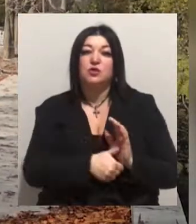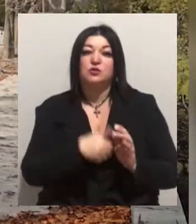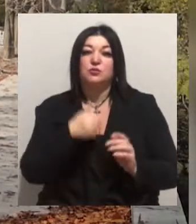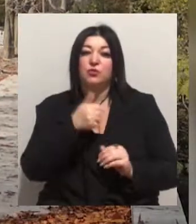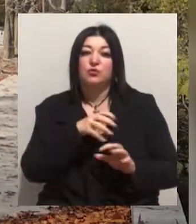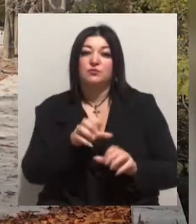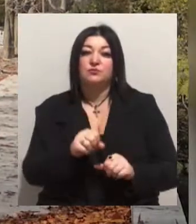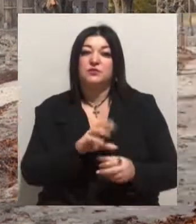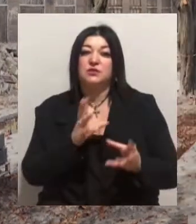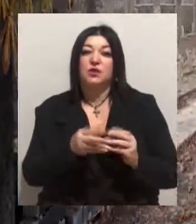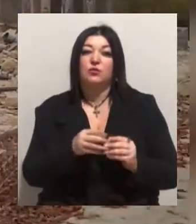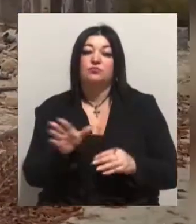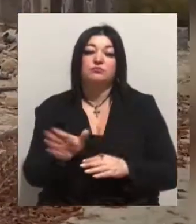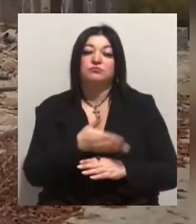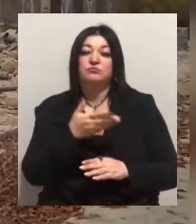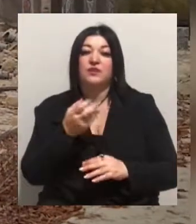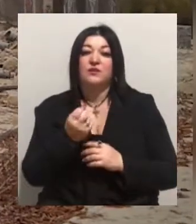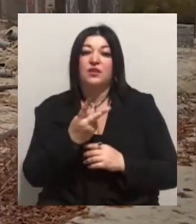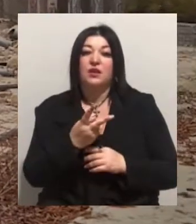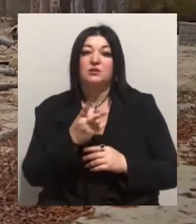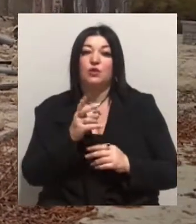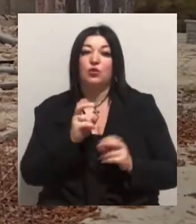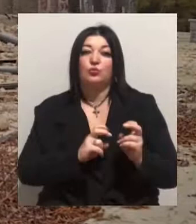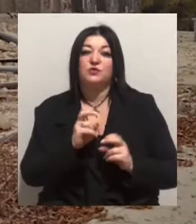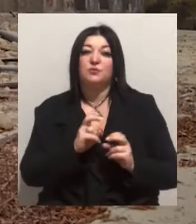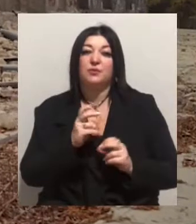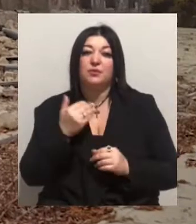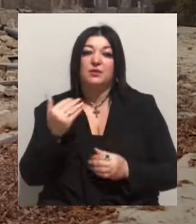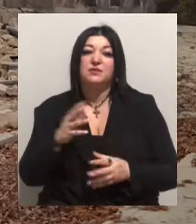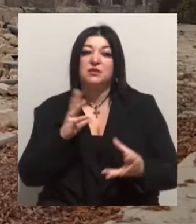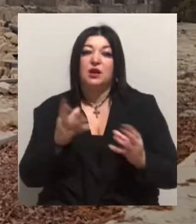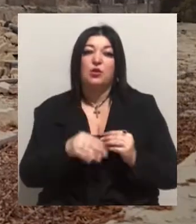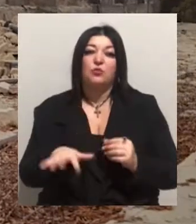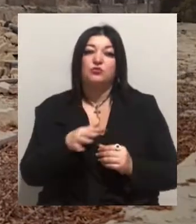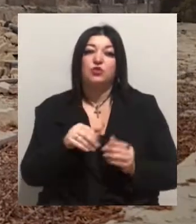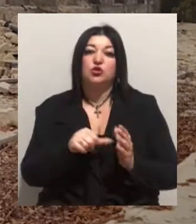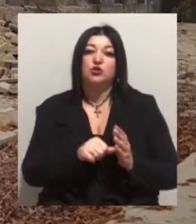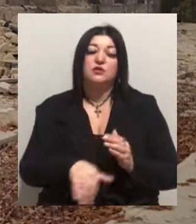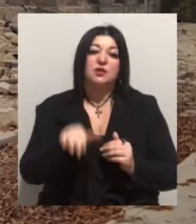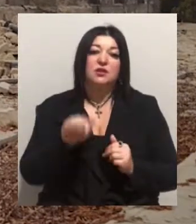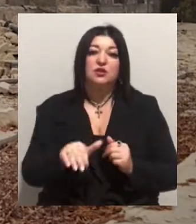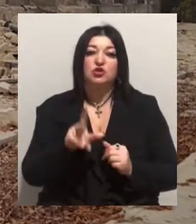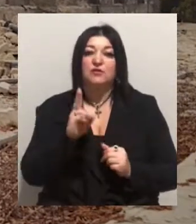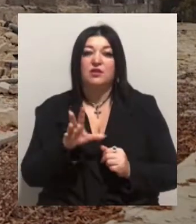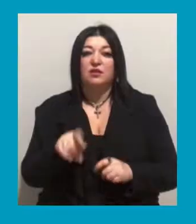зносять 12 корпусів підприємства загальною площою майже в 6 тисяч квадратних метрів.